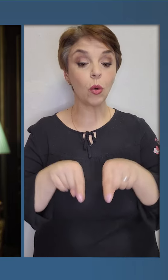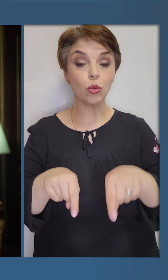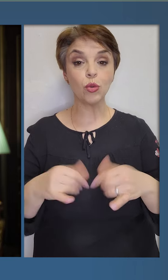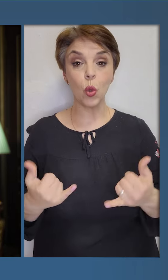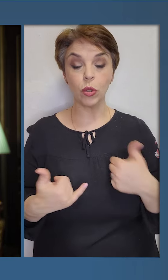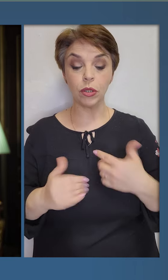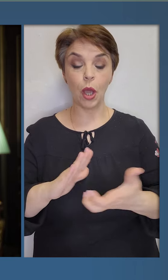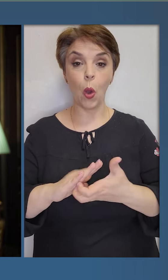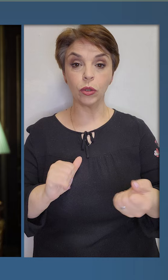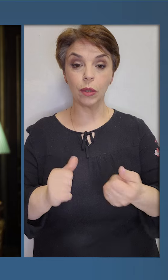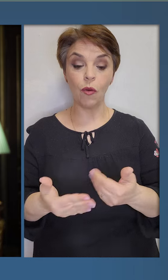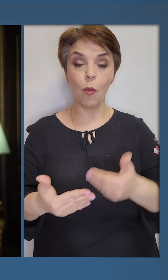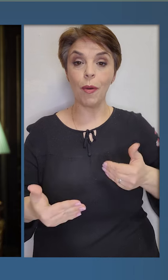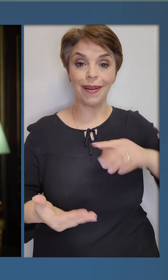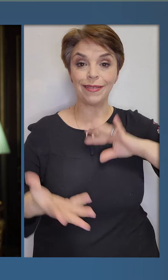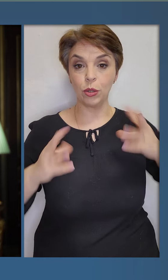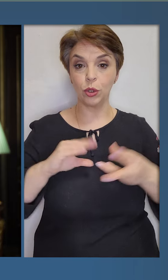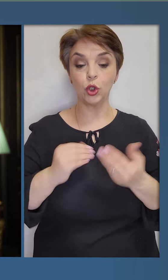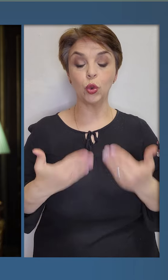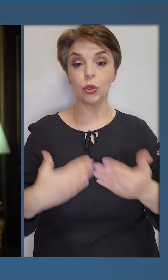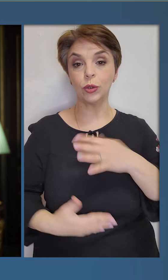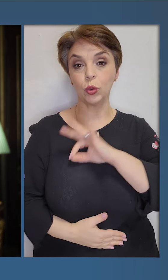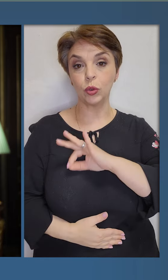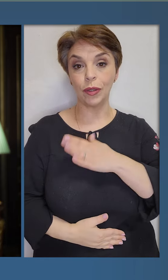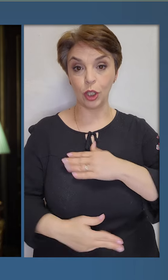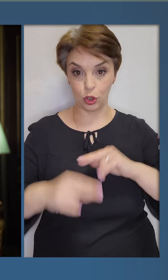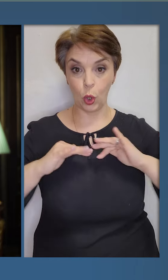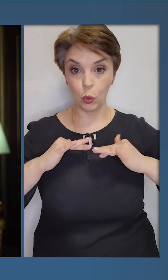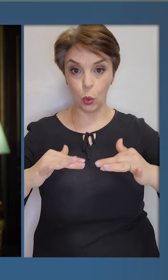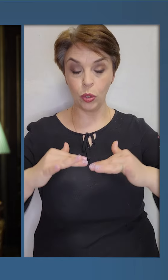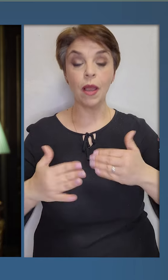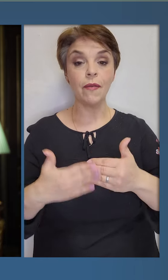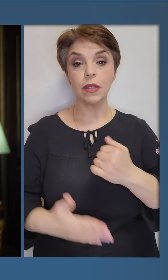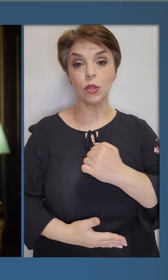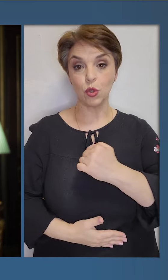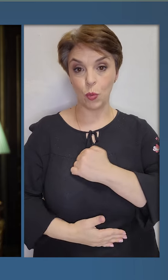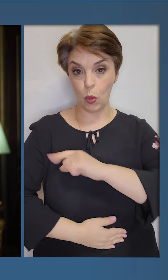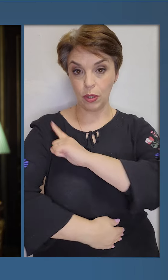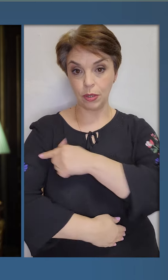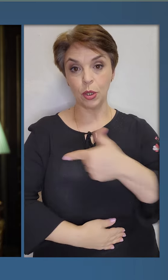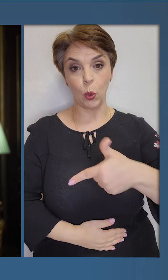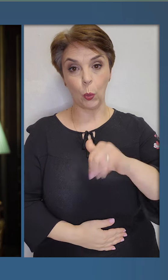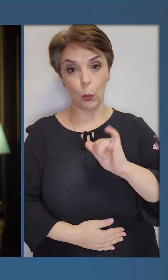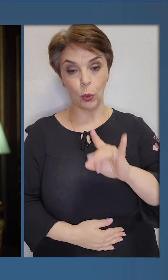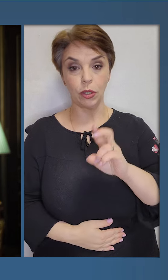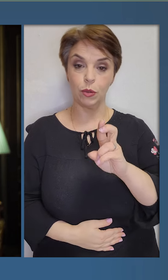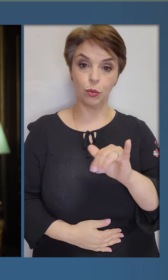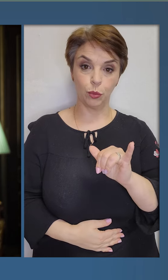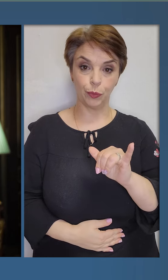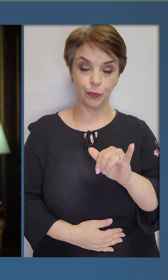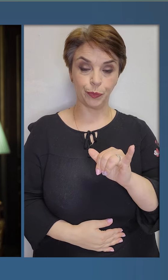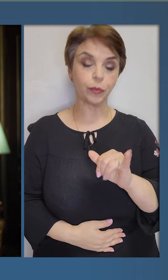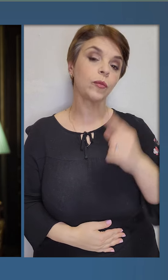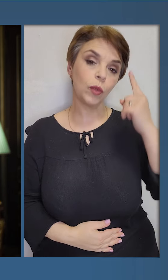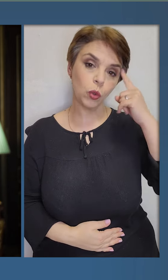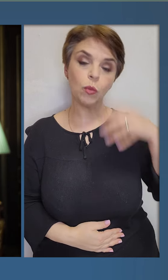Також сьогодні я отримав попередні результати щодо застосування наших дронів від Збройних сил, ГУР та СБУ.